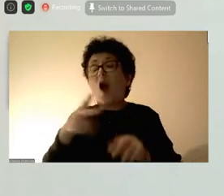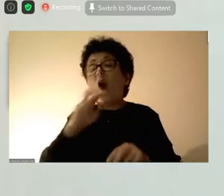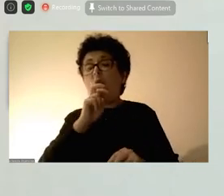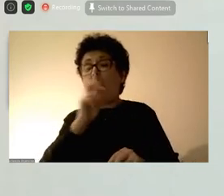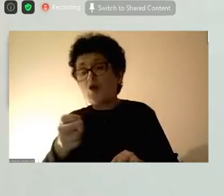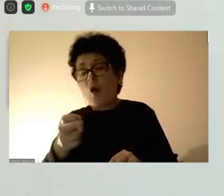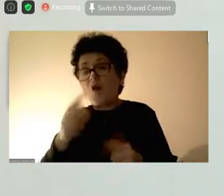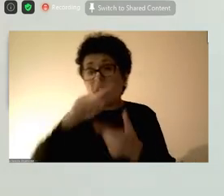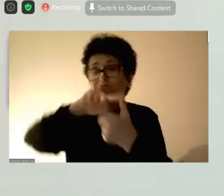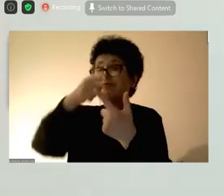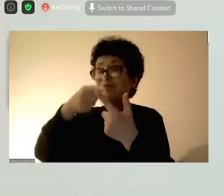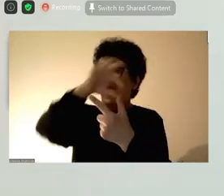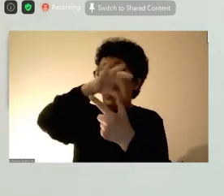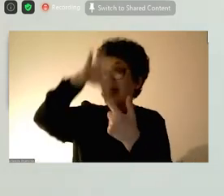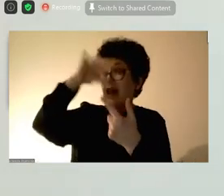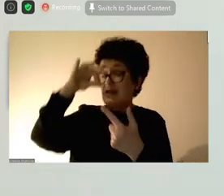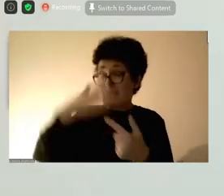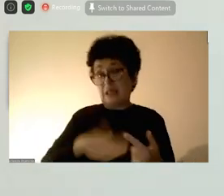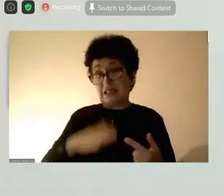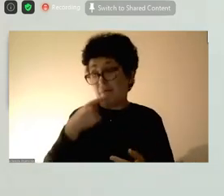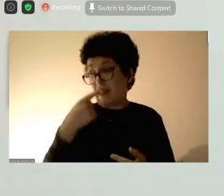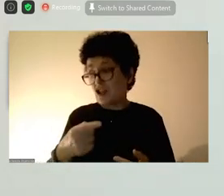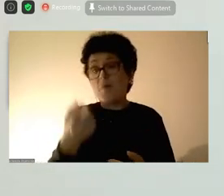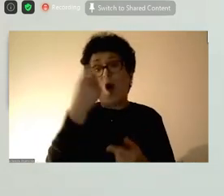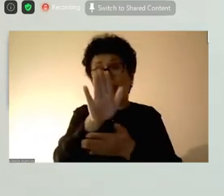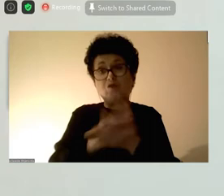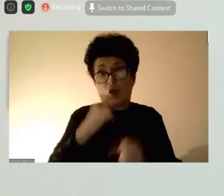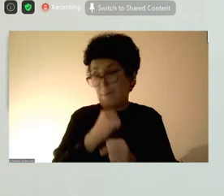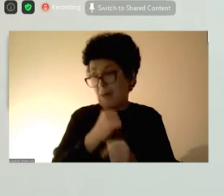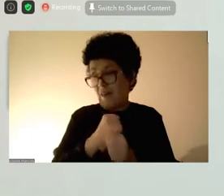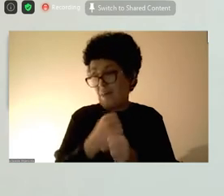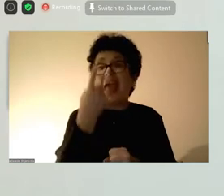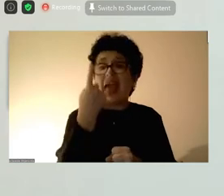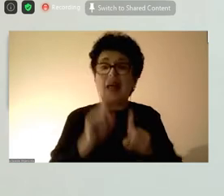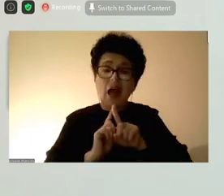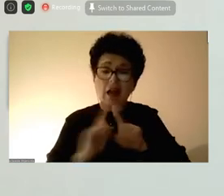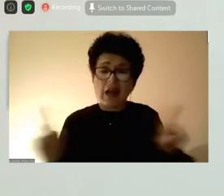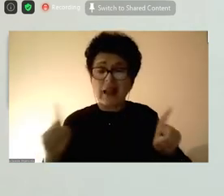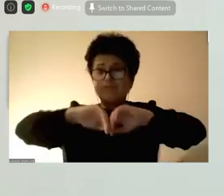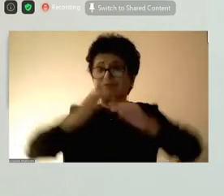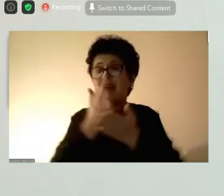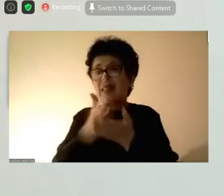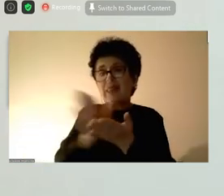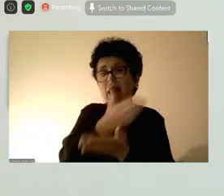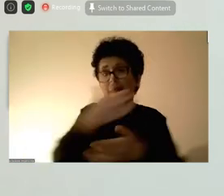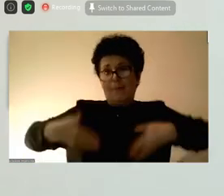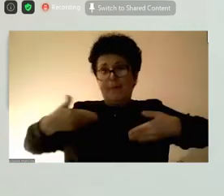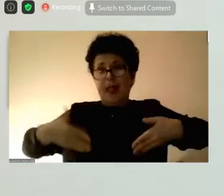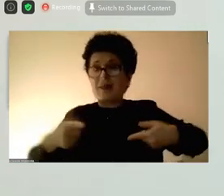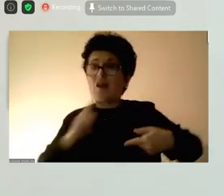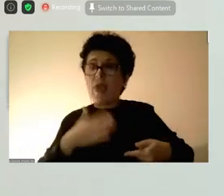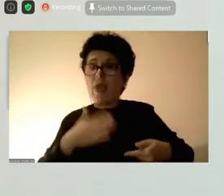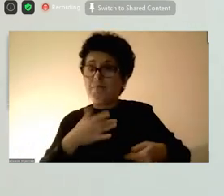да кажам дека од старт правиме една разлика или ги двоиме оние млади кои ја имале таа